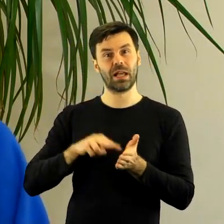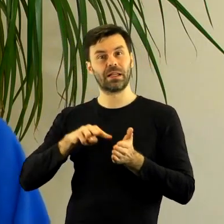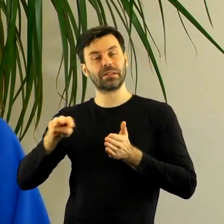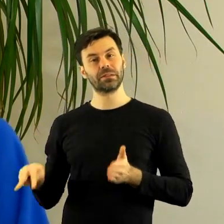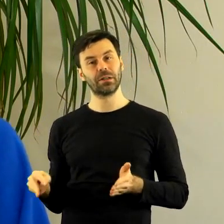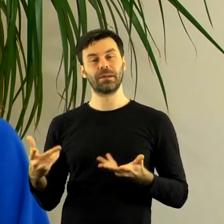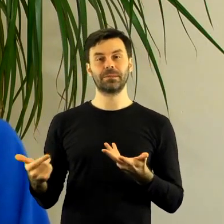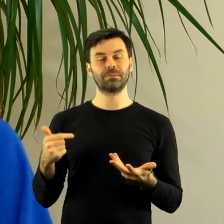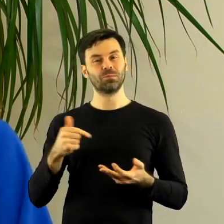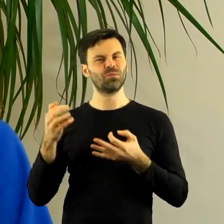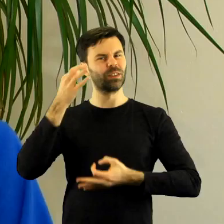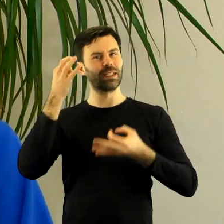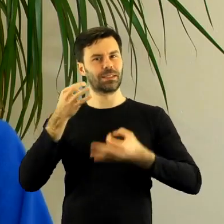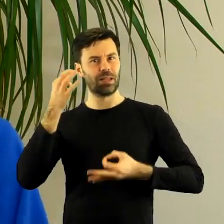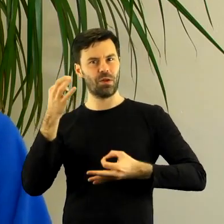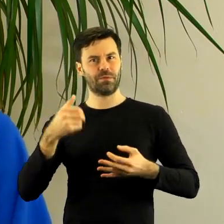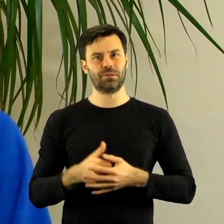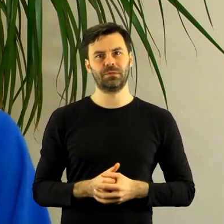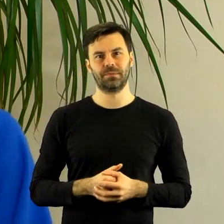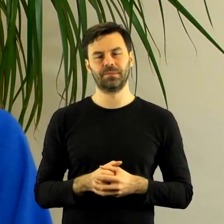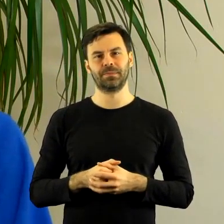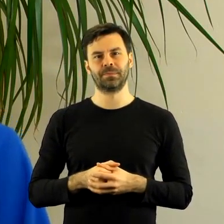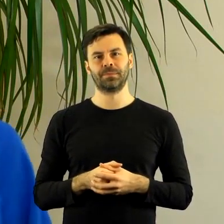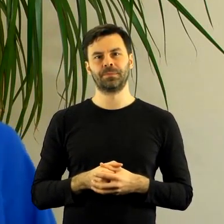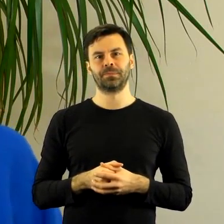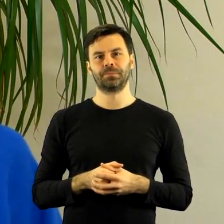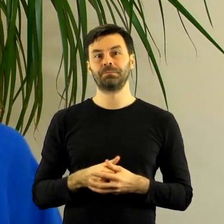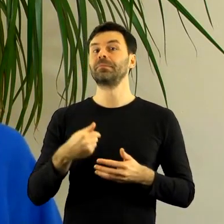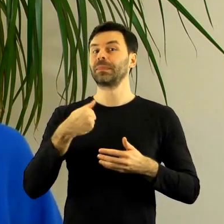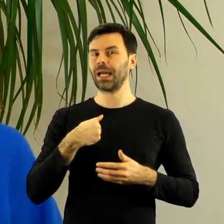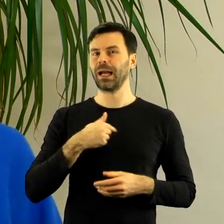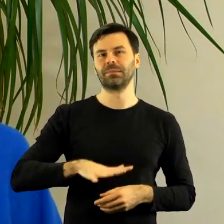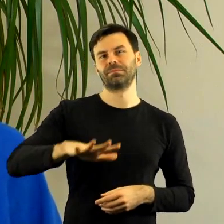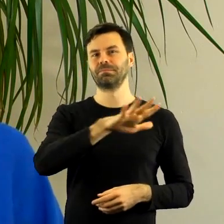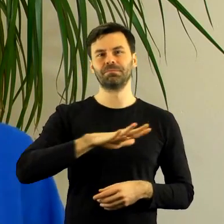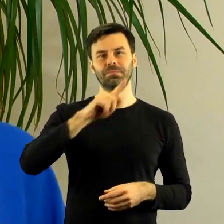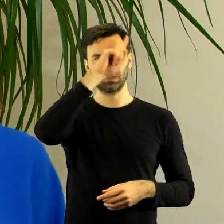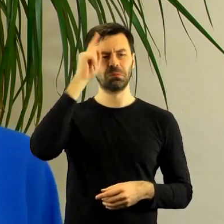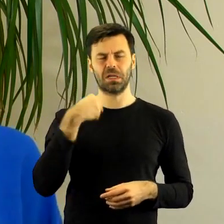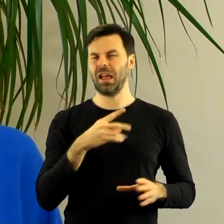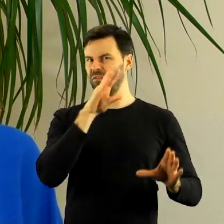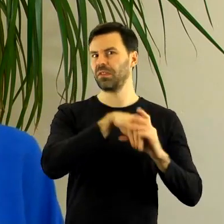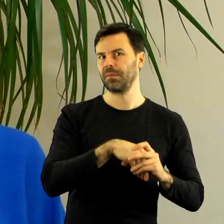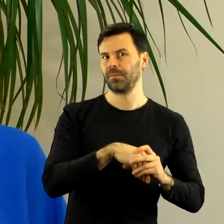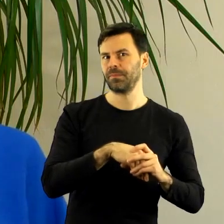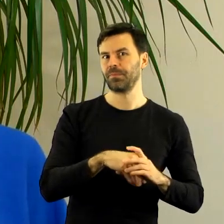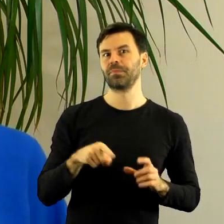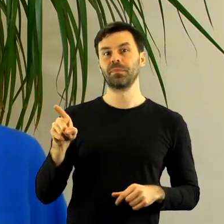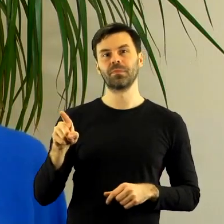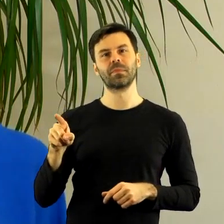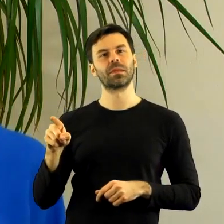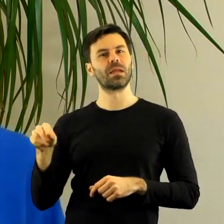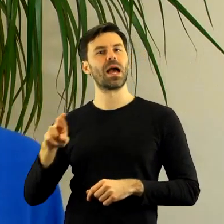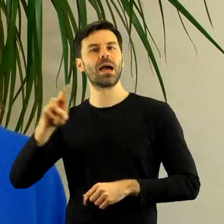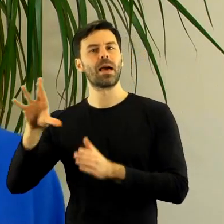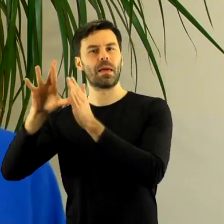rozpoznać i jakoś w niej sobie sami odpowiedzieć, co jest, nie że zabronione prawem, ale co jest etyczne, co jest moralne, a co może